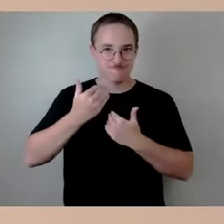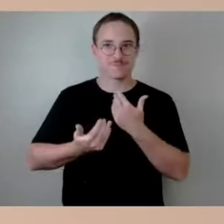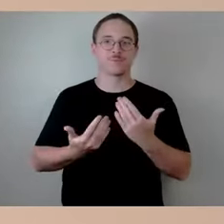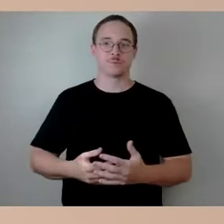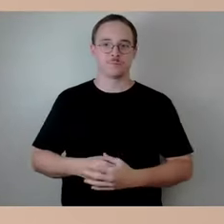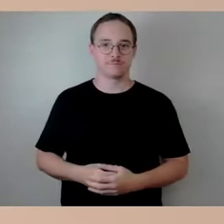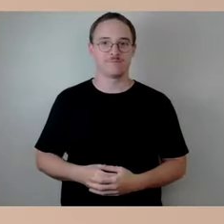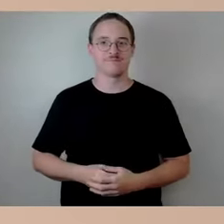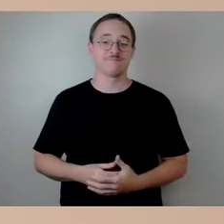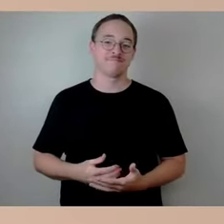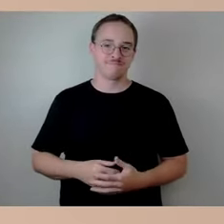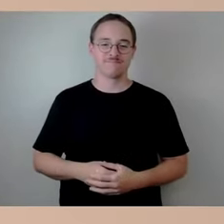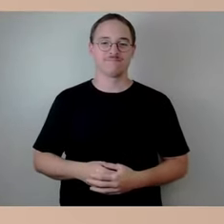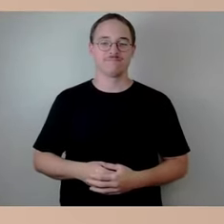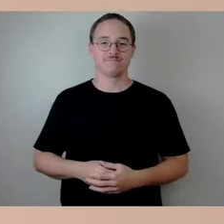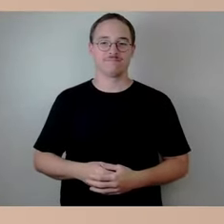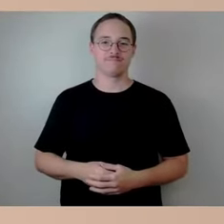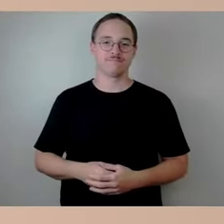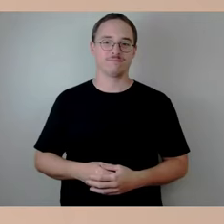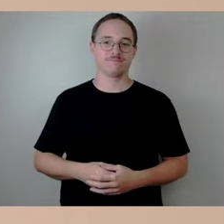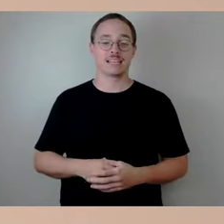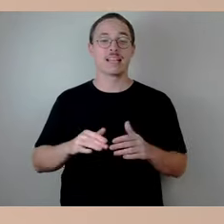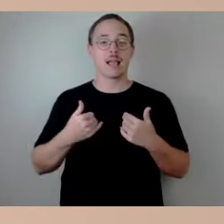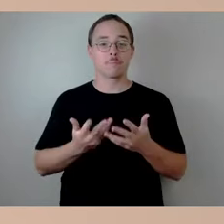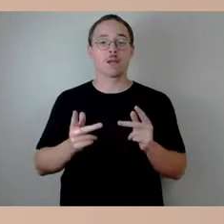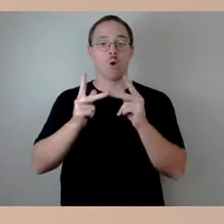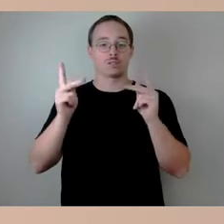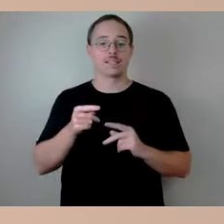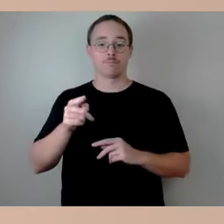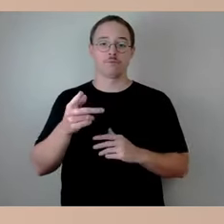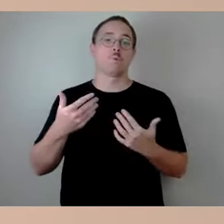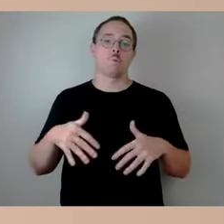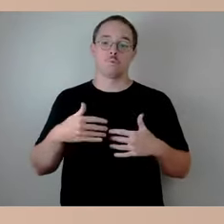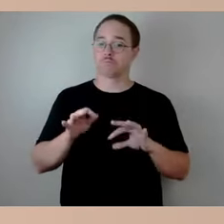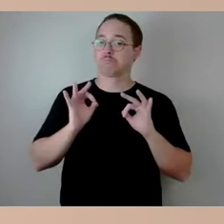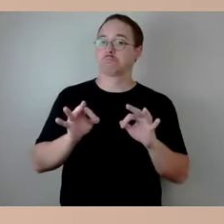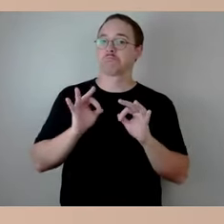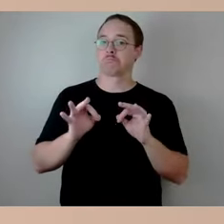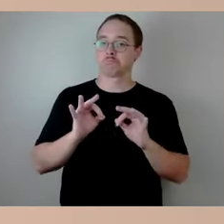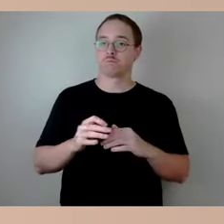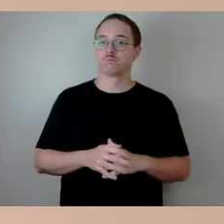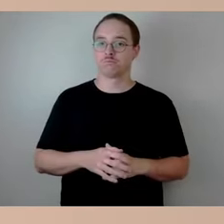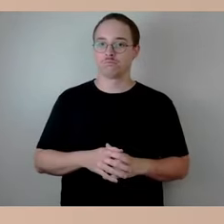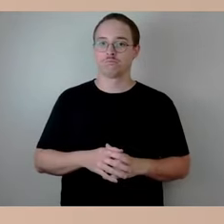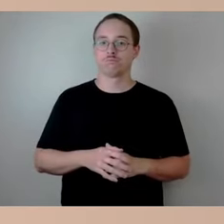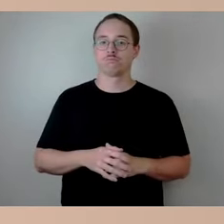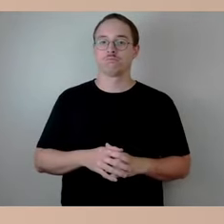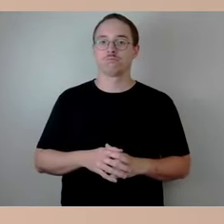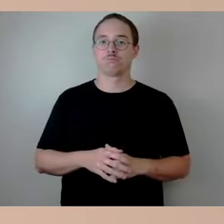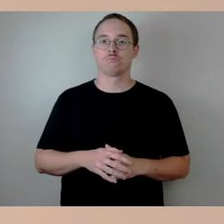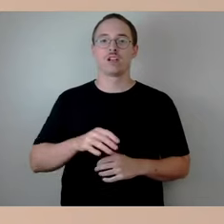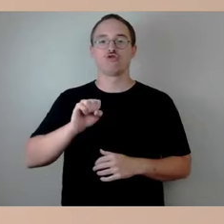Planungskonzept. Wir haben extra eine Planungsunit bei der Stesat